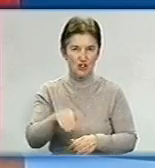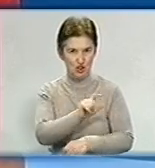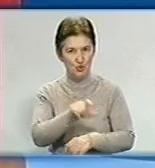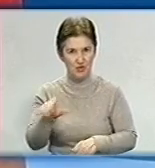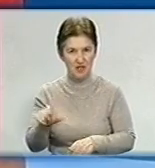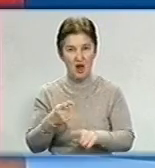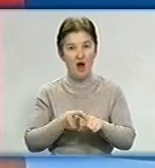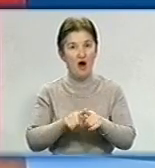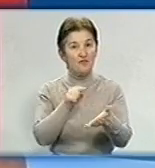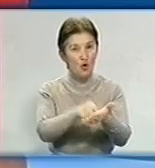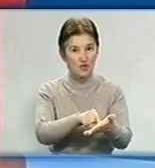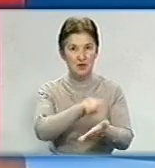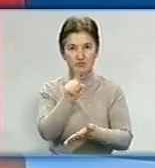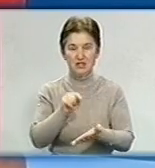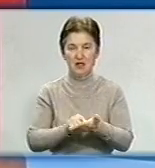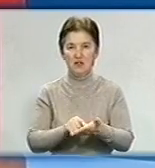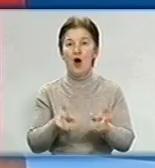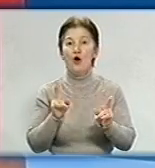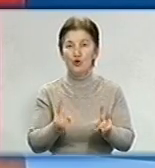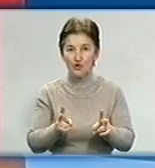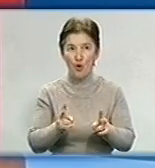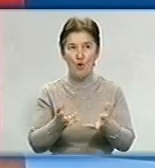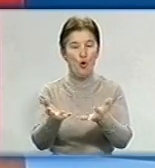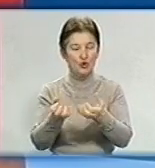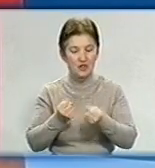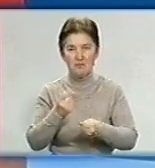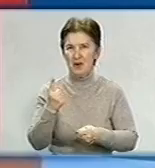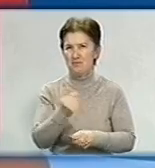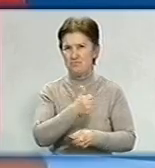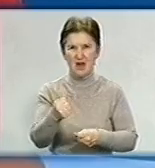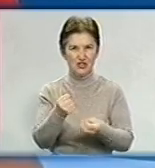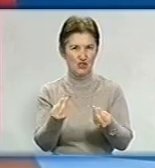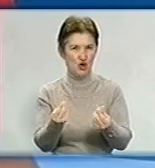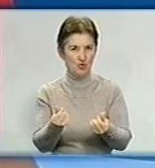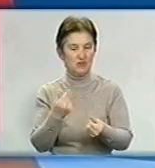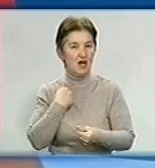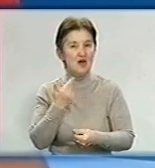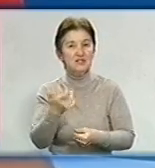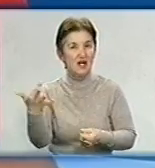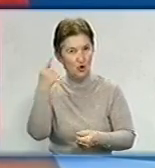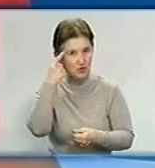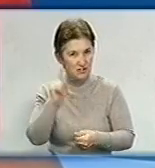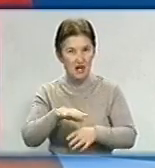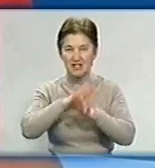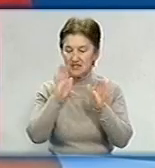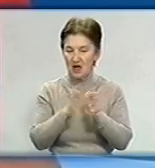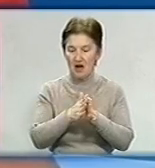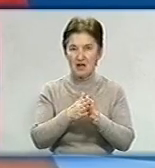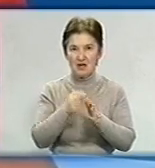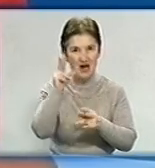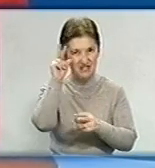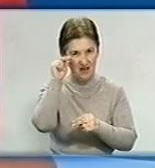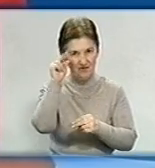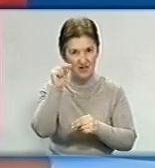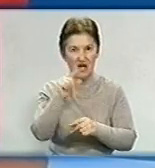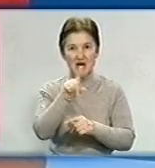ось питання, хто отримає перші кошти? Один мільйон, а наскільки я знаю, 30 мільйонів загальна цифра заборгованості. Хто